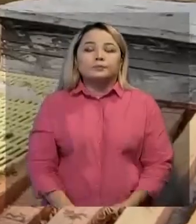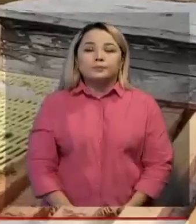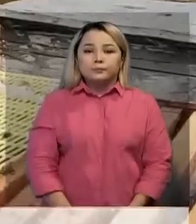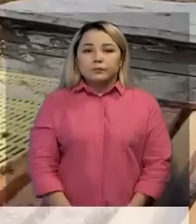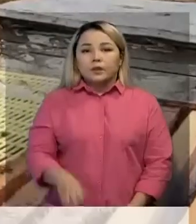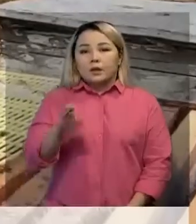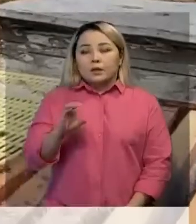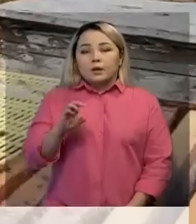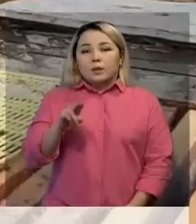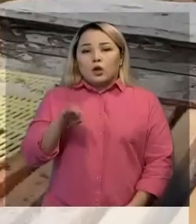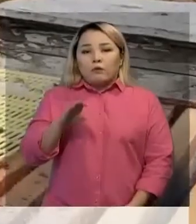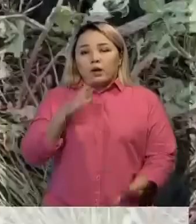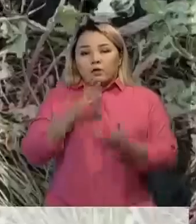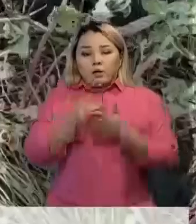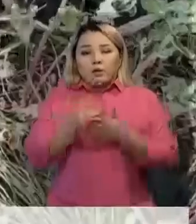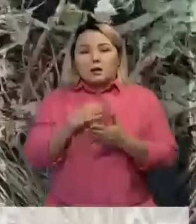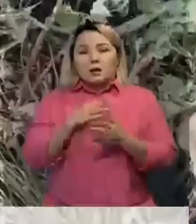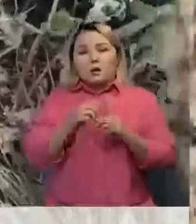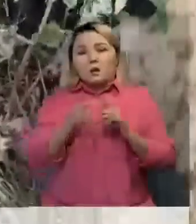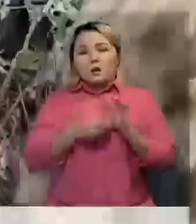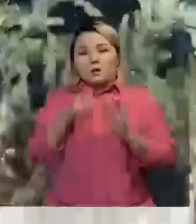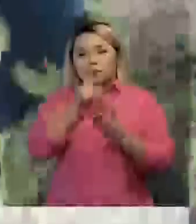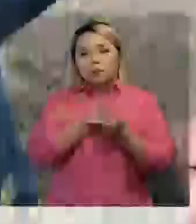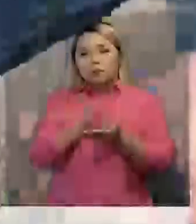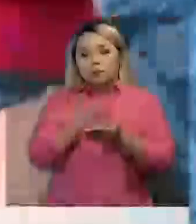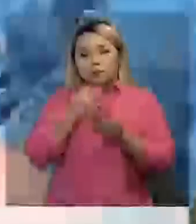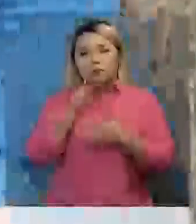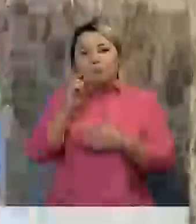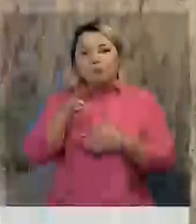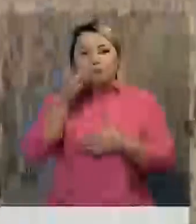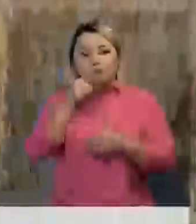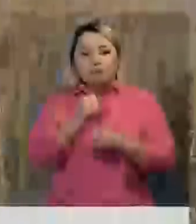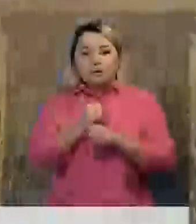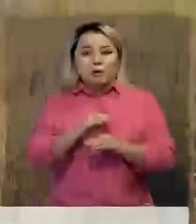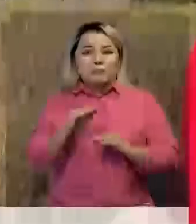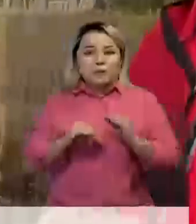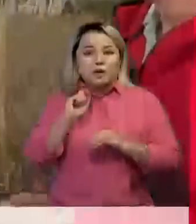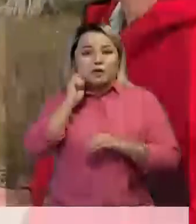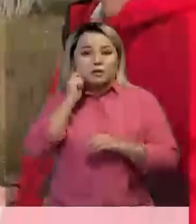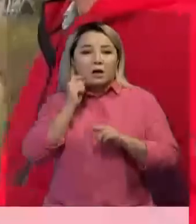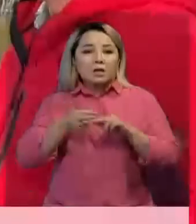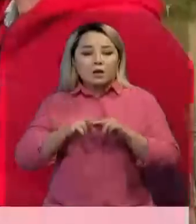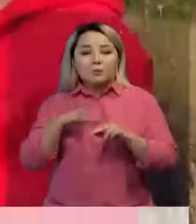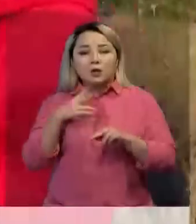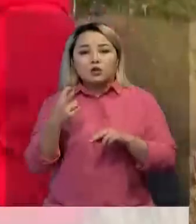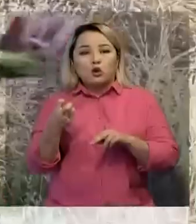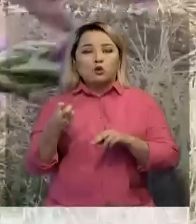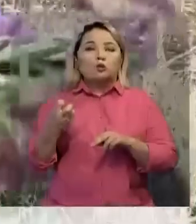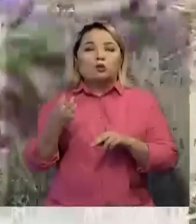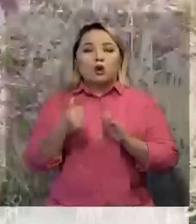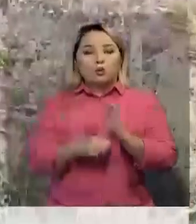Сергей Петров 17 жыл бой омарташылық бен әналысады. Қарамағында Карпат аралар ойолайтын 260 гектар жері бар.